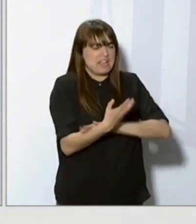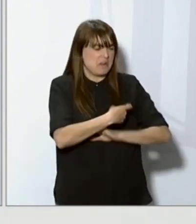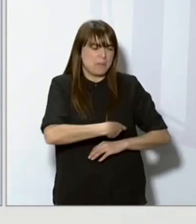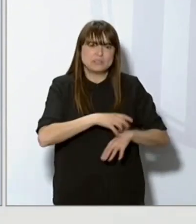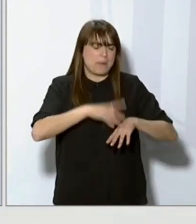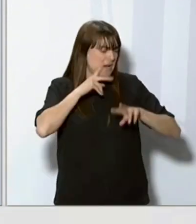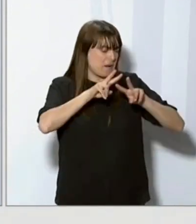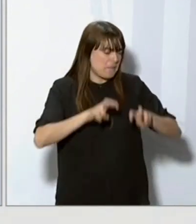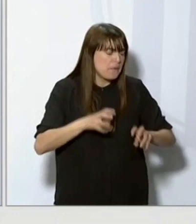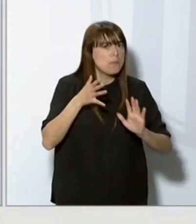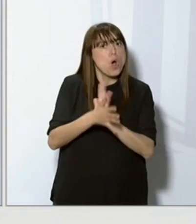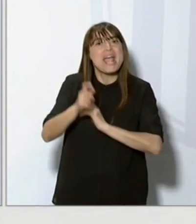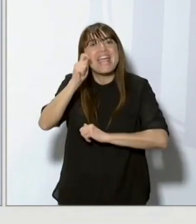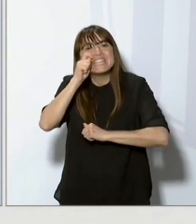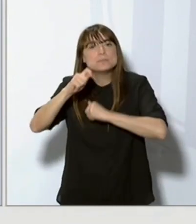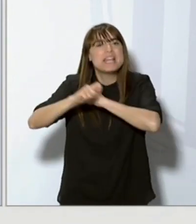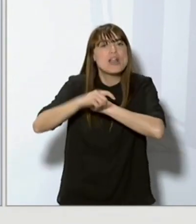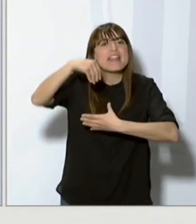important d'espionatge a Europa.